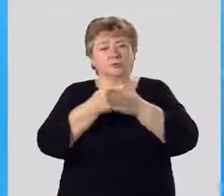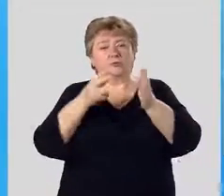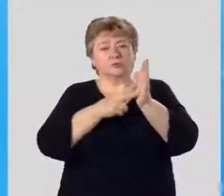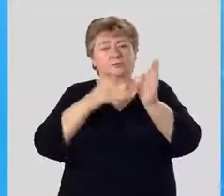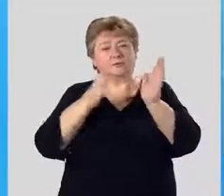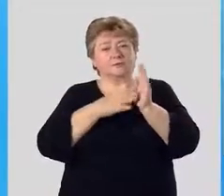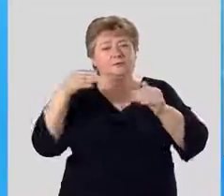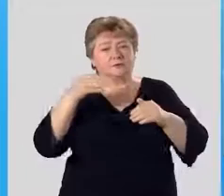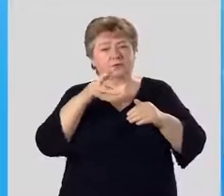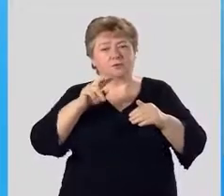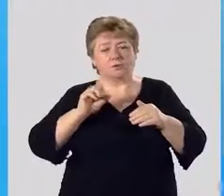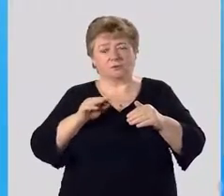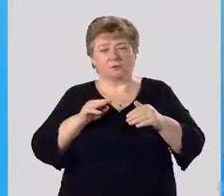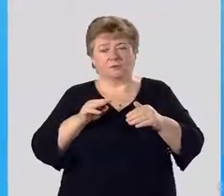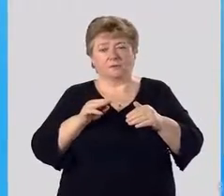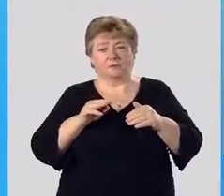тысяч лет.